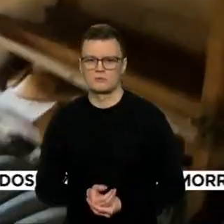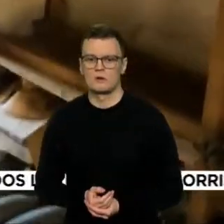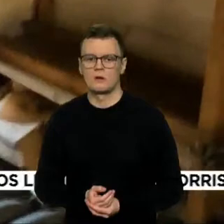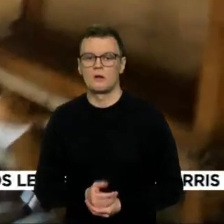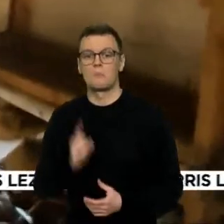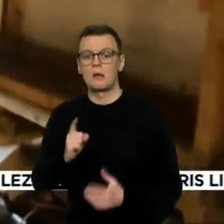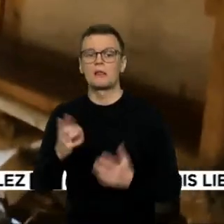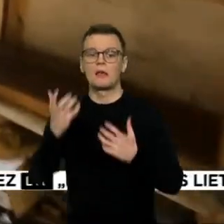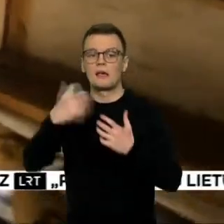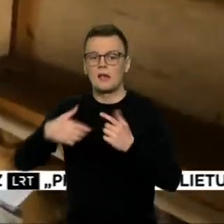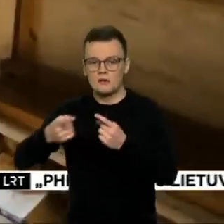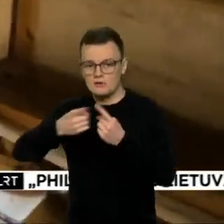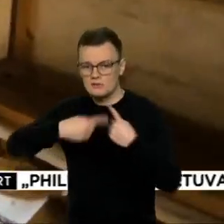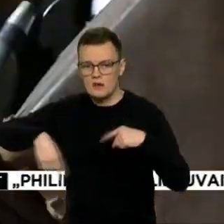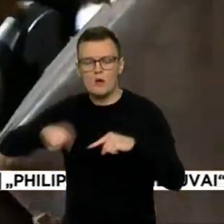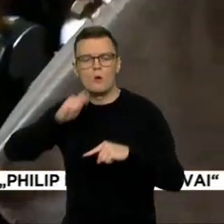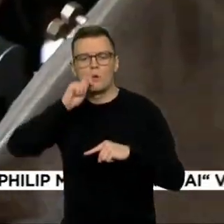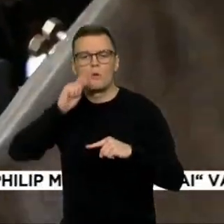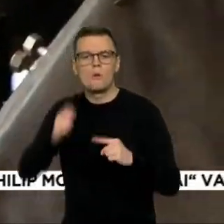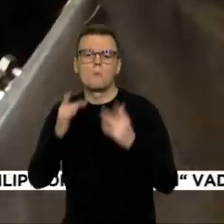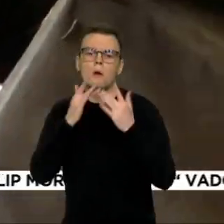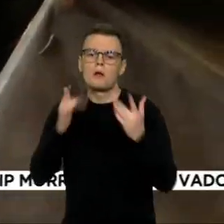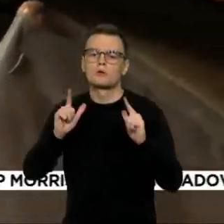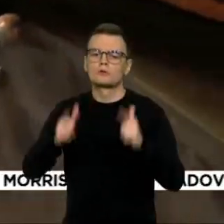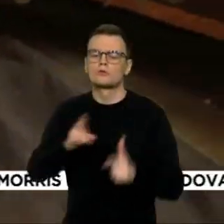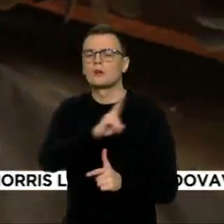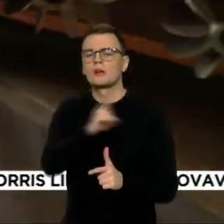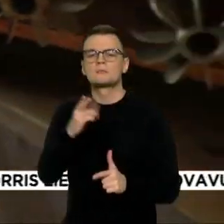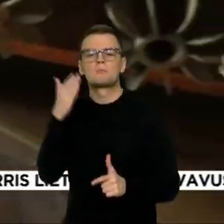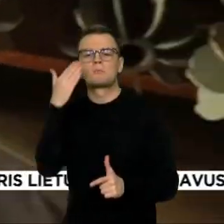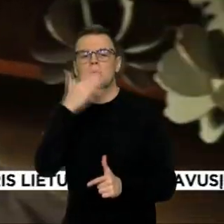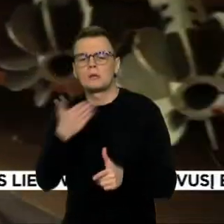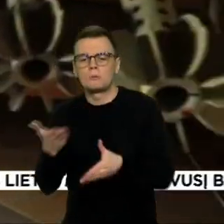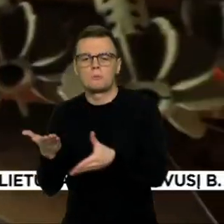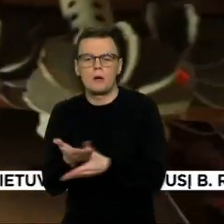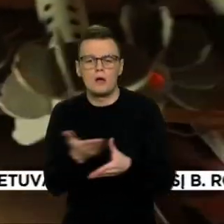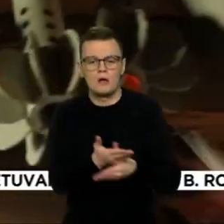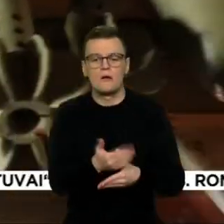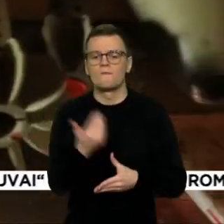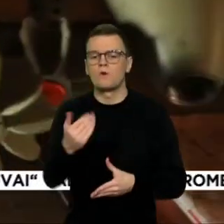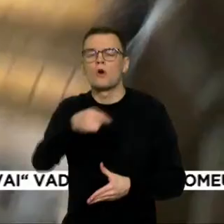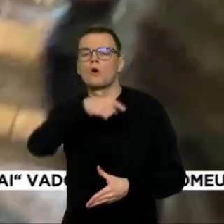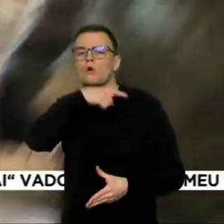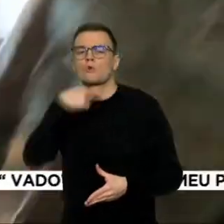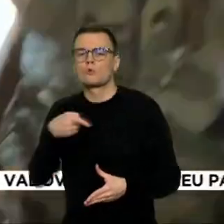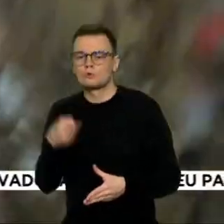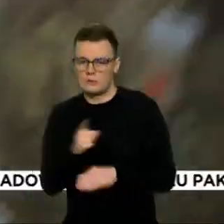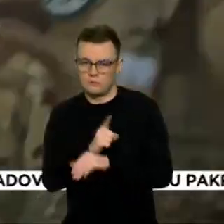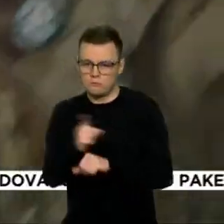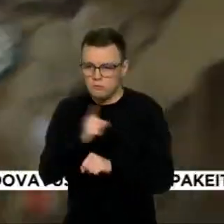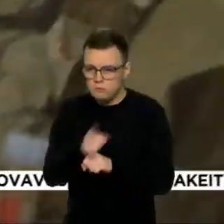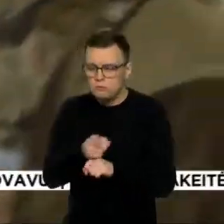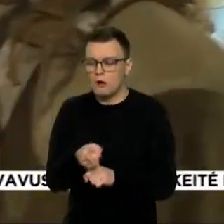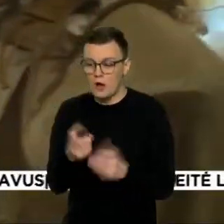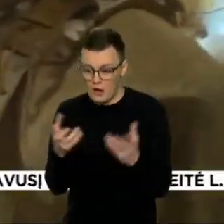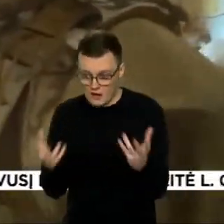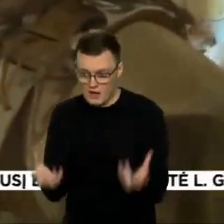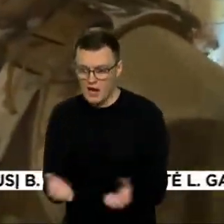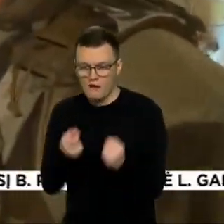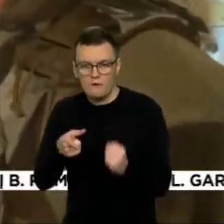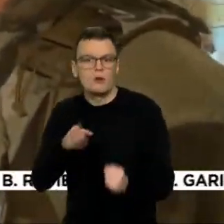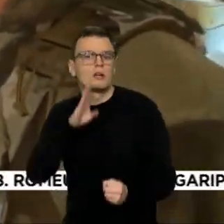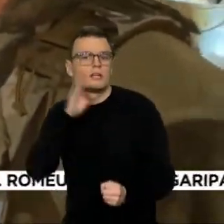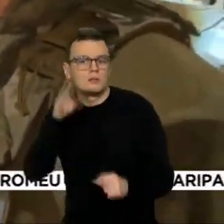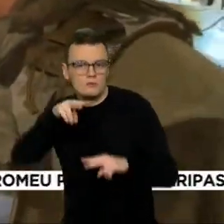Ukrainiečiai rodo, kas padeda vykdyti kontratą kas pietuose. Čia Rusijos vidiniai, grobis iš rytų fronto, Iziumo ir Limano.